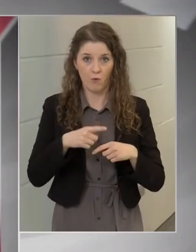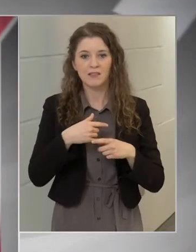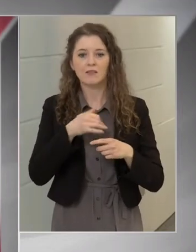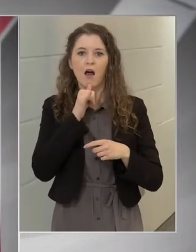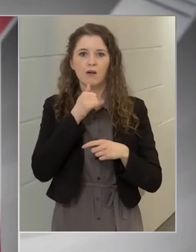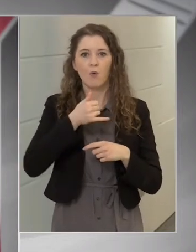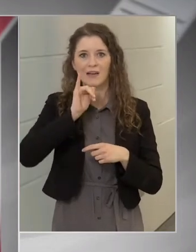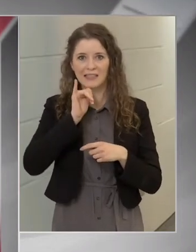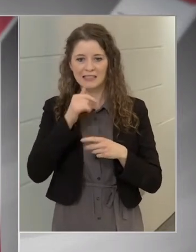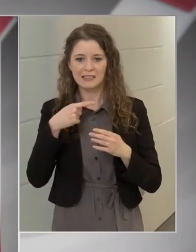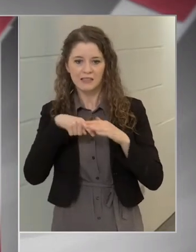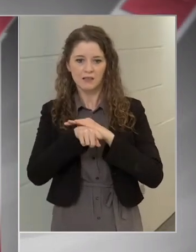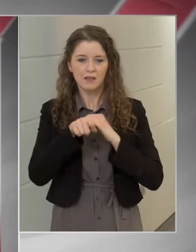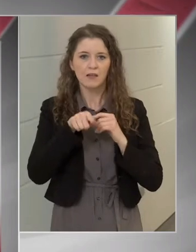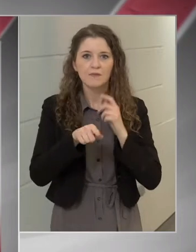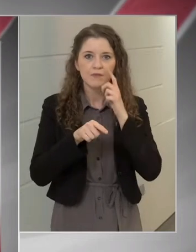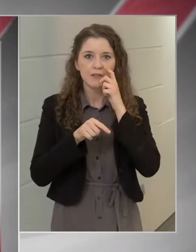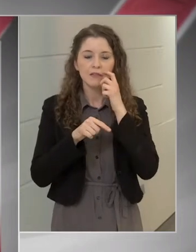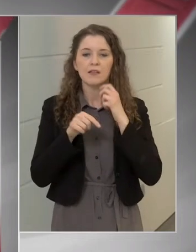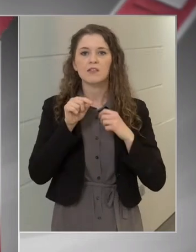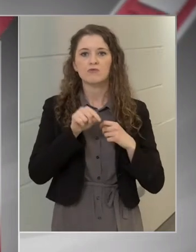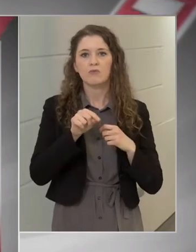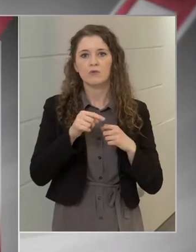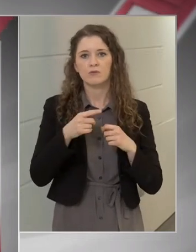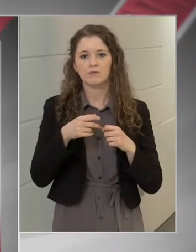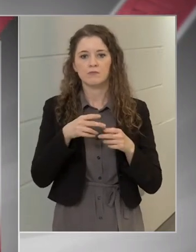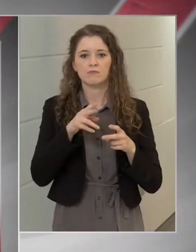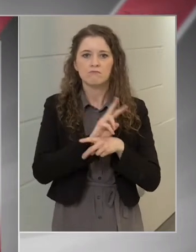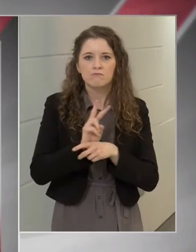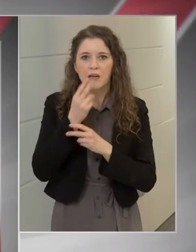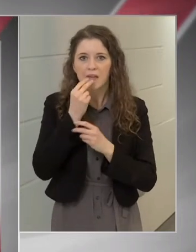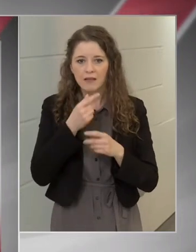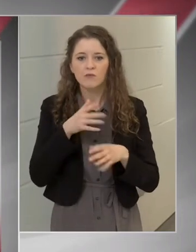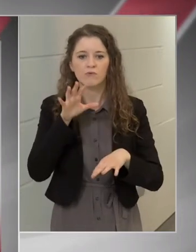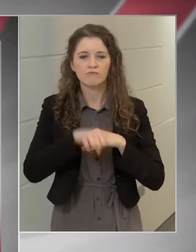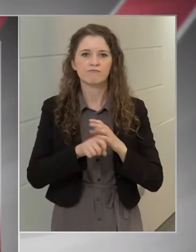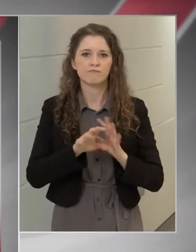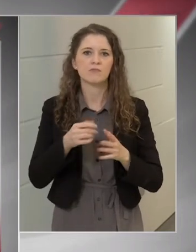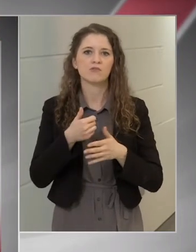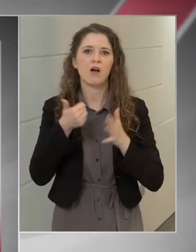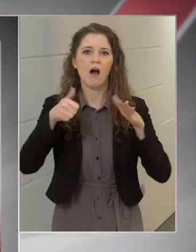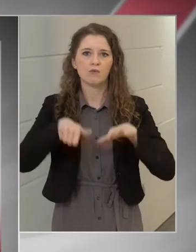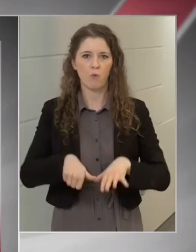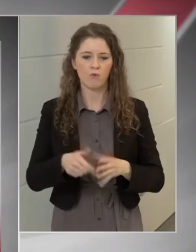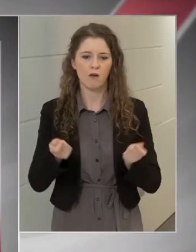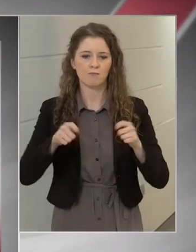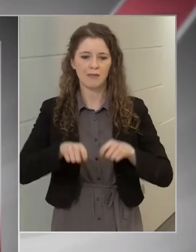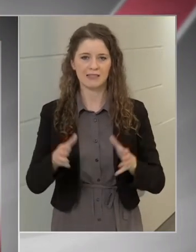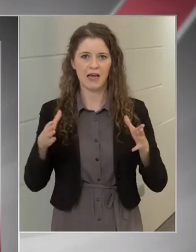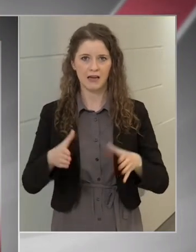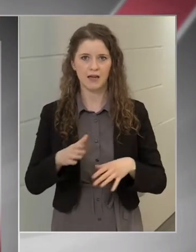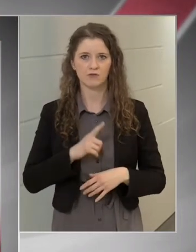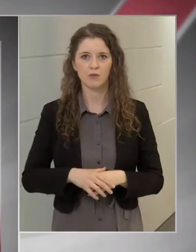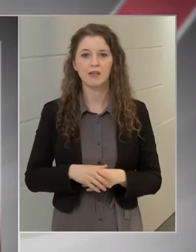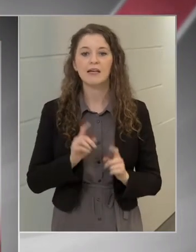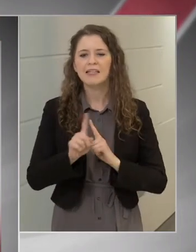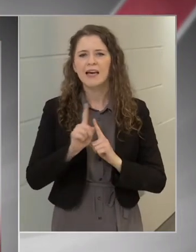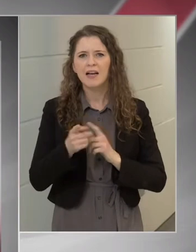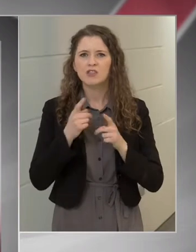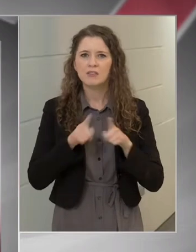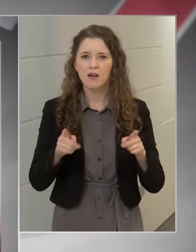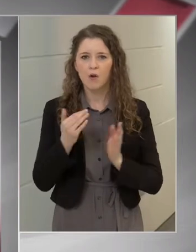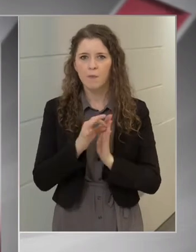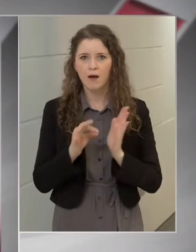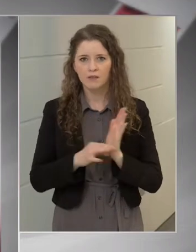említettem, az üzlet 6 hónapos ideiglenes bezárására kellett intézkednünk. Kiárási tilalomadatok Az elmúlt